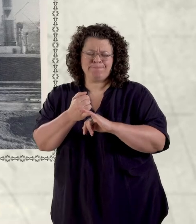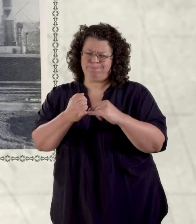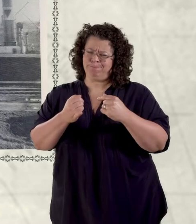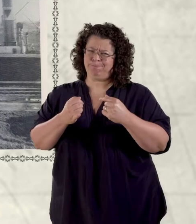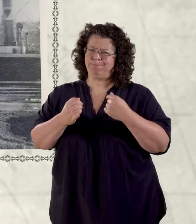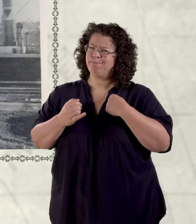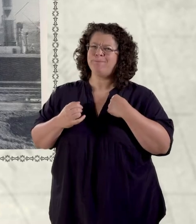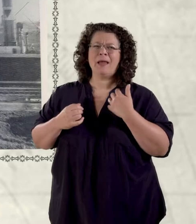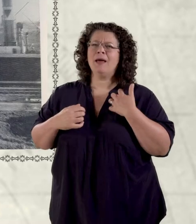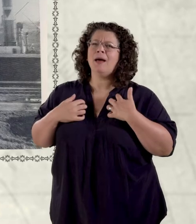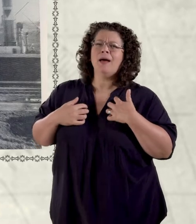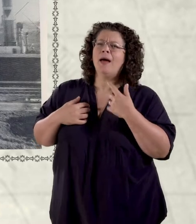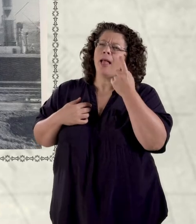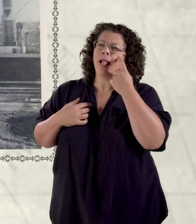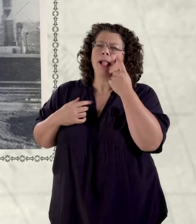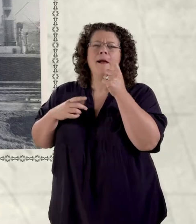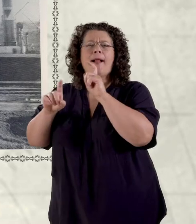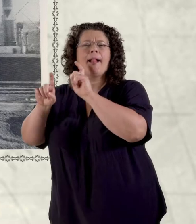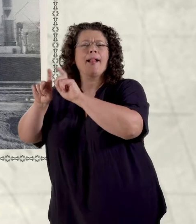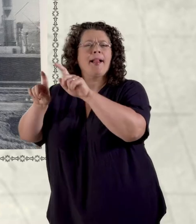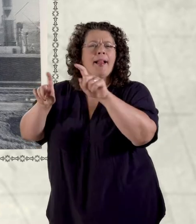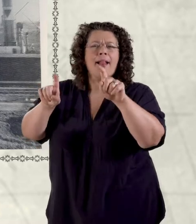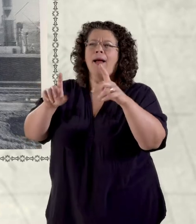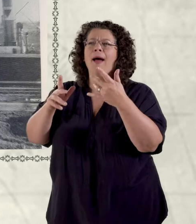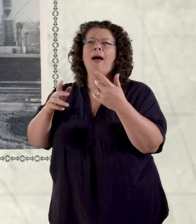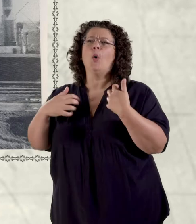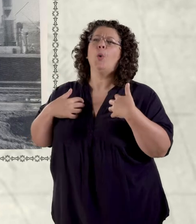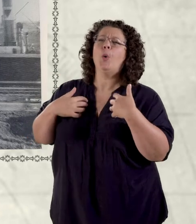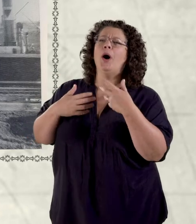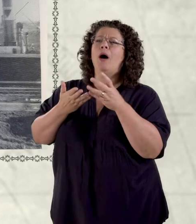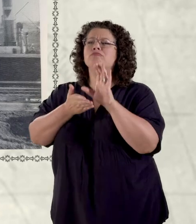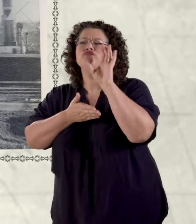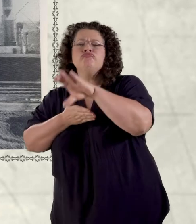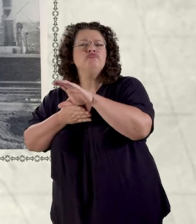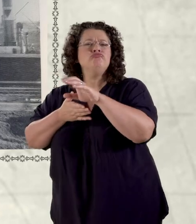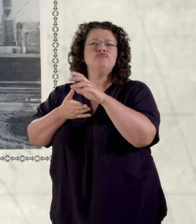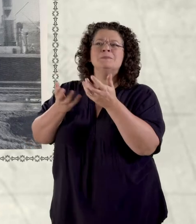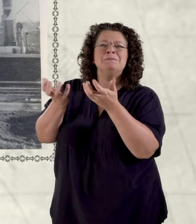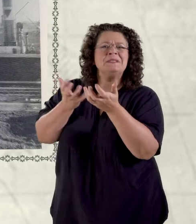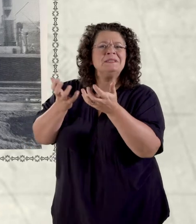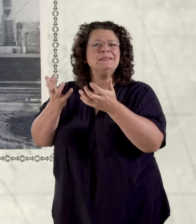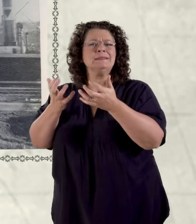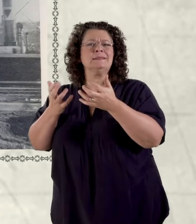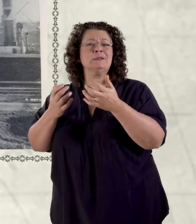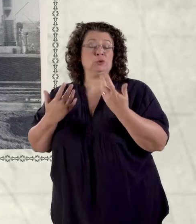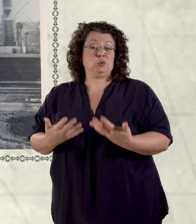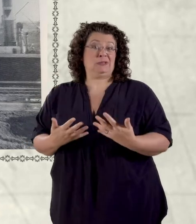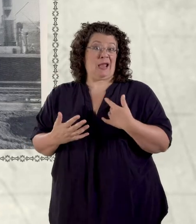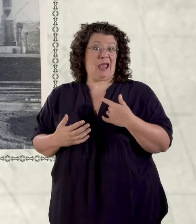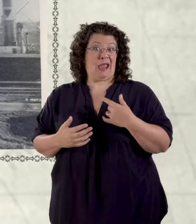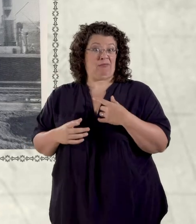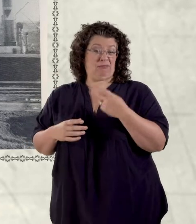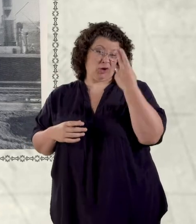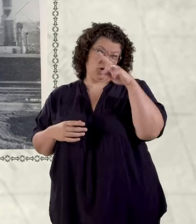y diwydiannwr, yr entrepreneur, a heddiw rydw i'n cael fadnabod fel tai cwn cyntaf